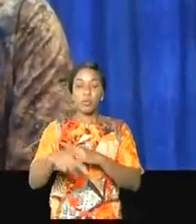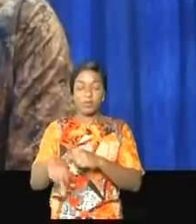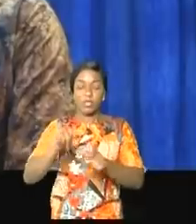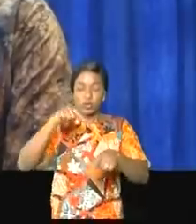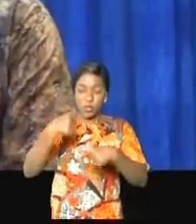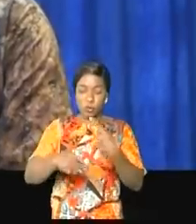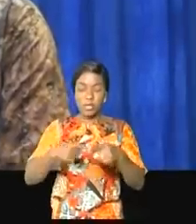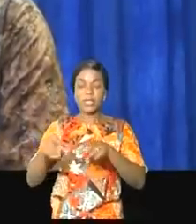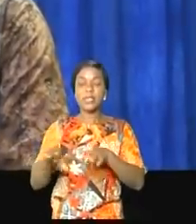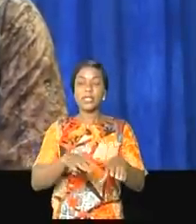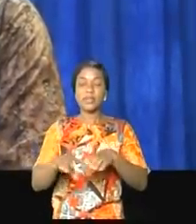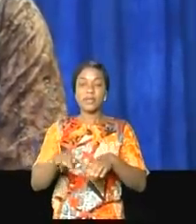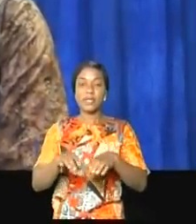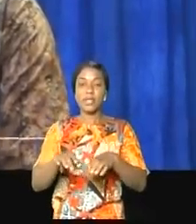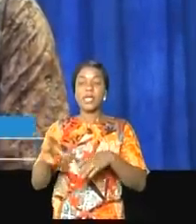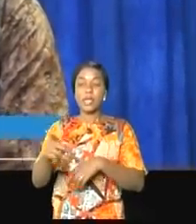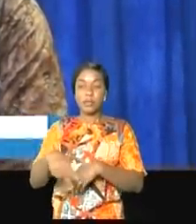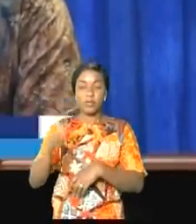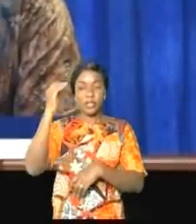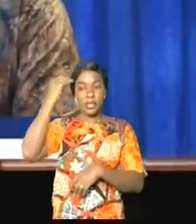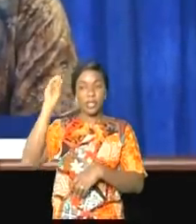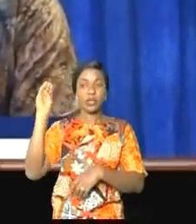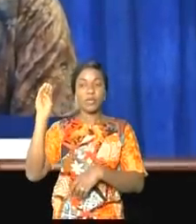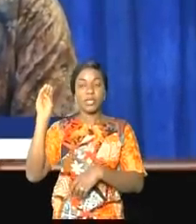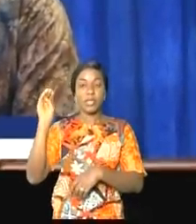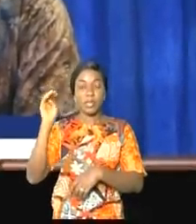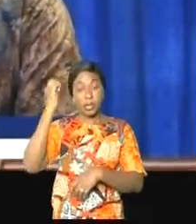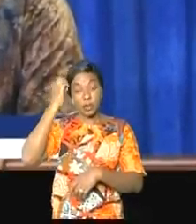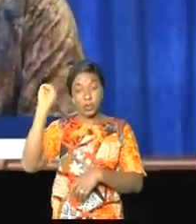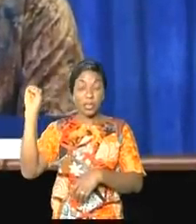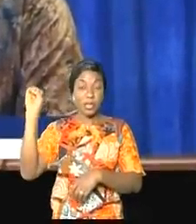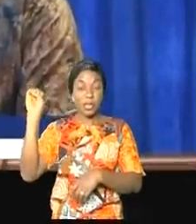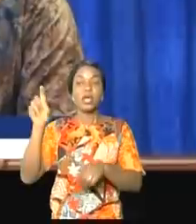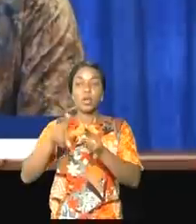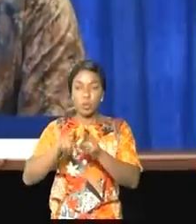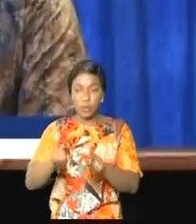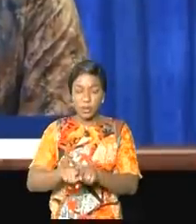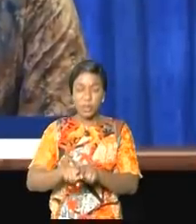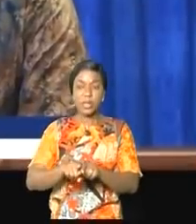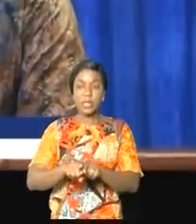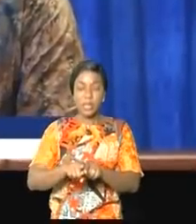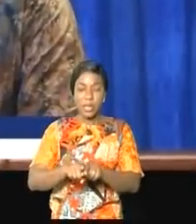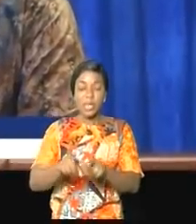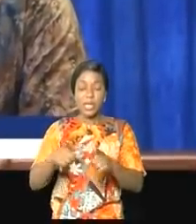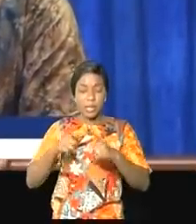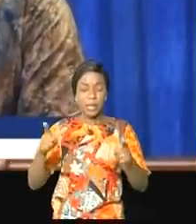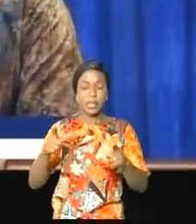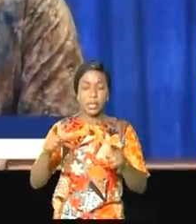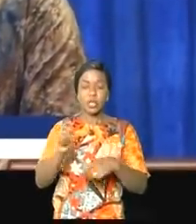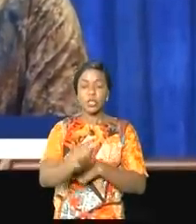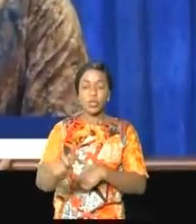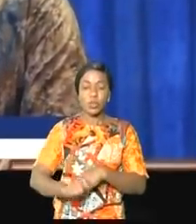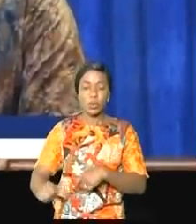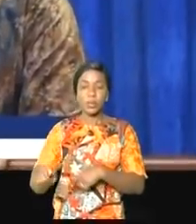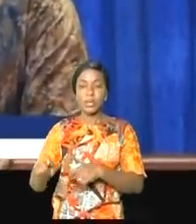la province de l'Équateur et une grande partie aussi des zones de santé qui